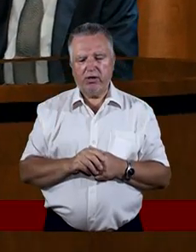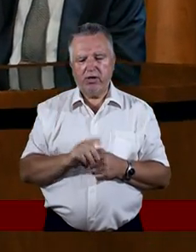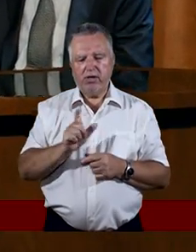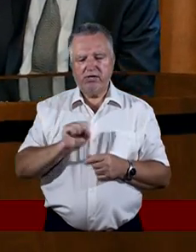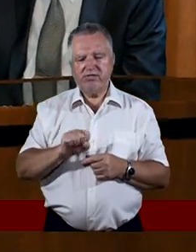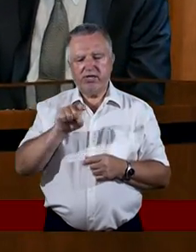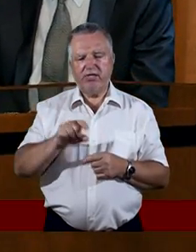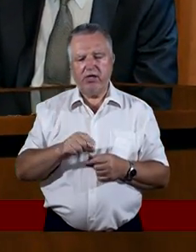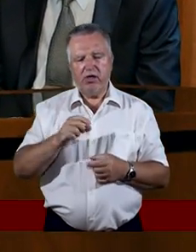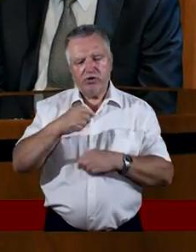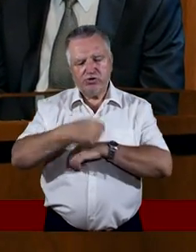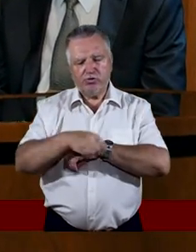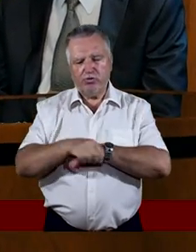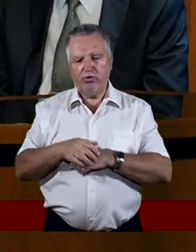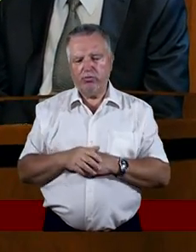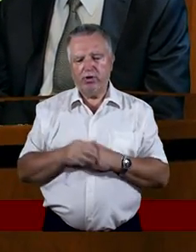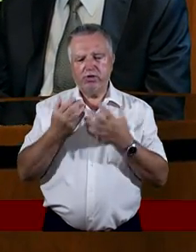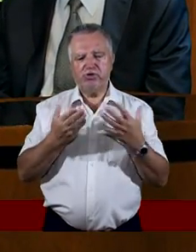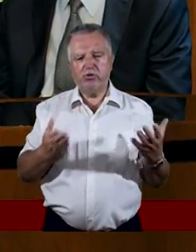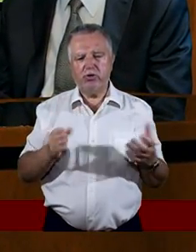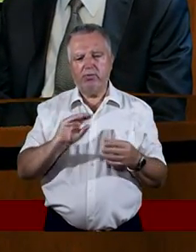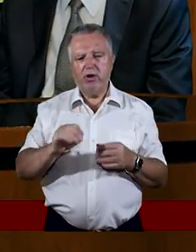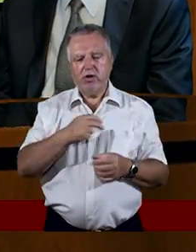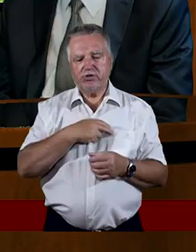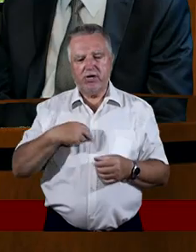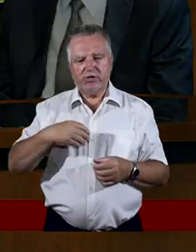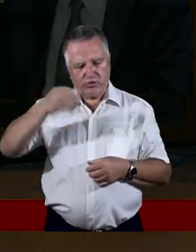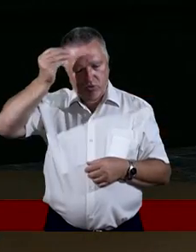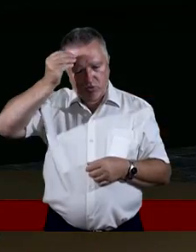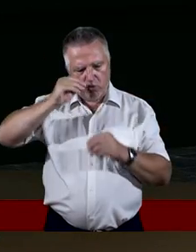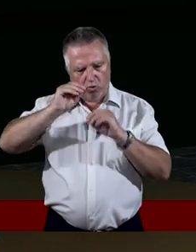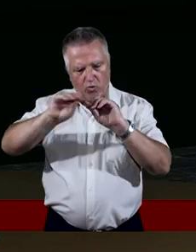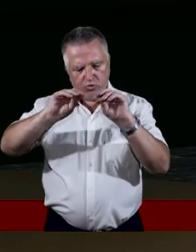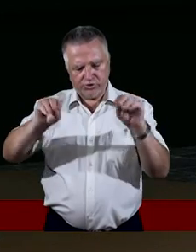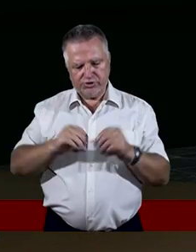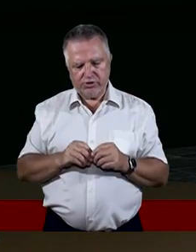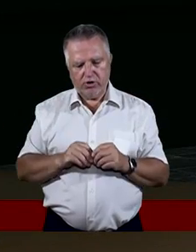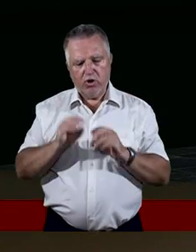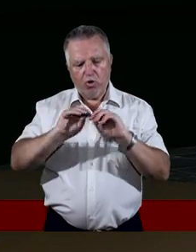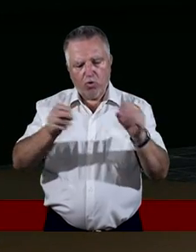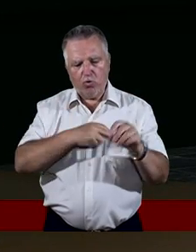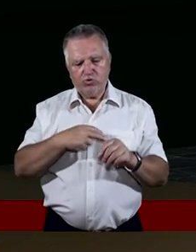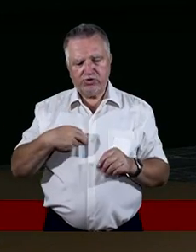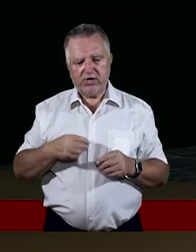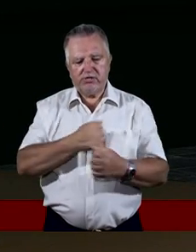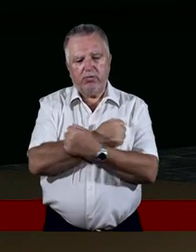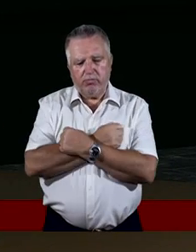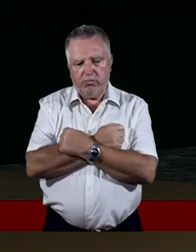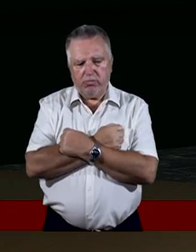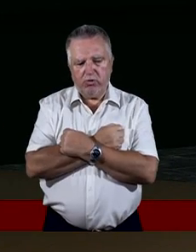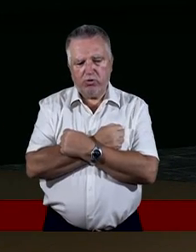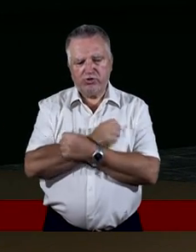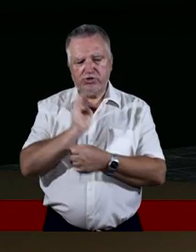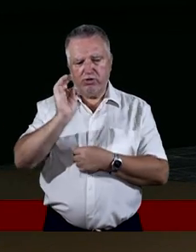za te rozważania. Dziękujemy Ci za to, że nas uczysz. Ucz nas, Panie, przede wszystkim miłości